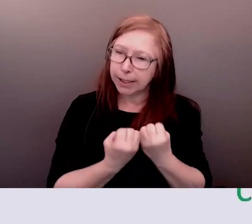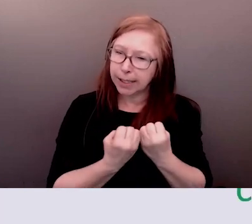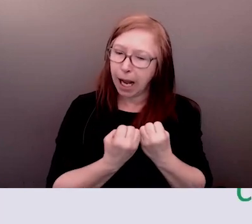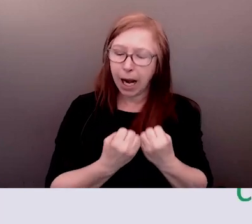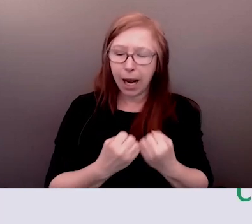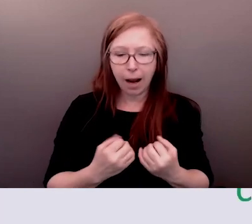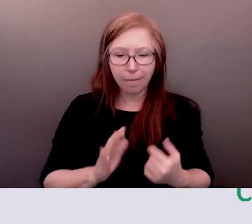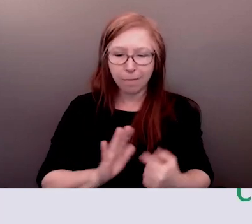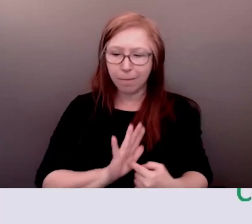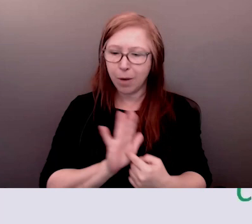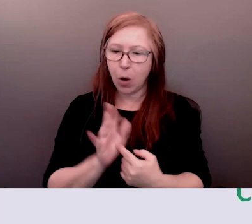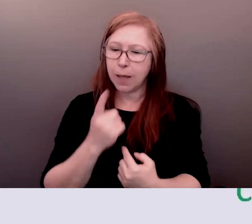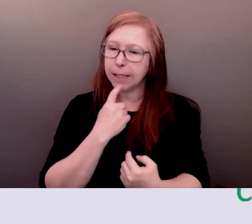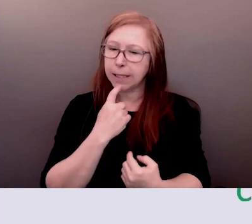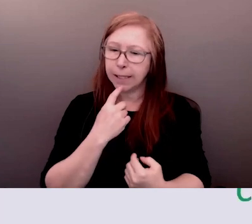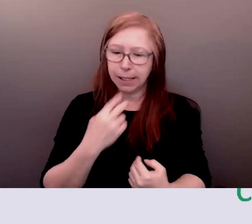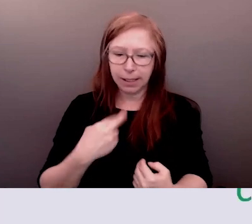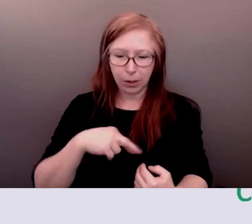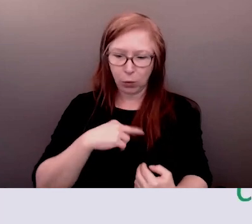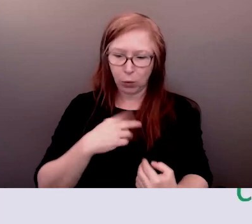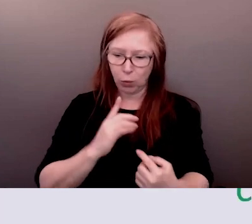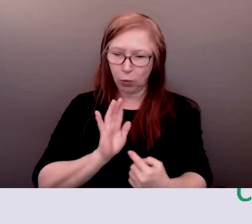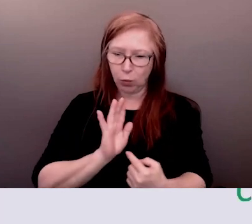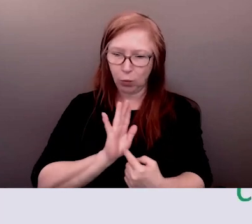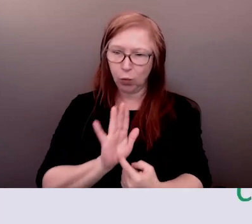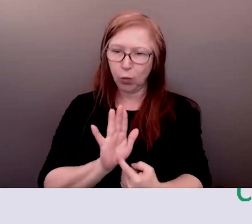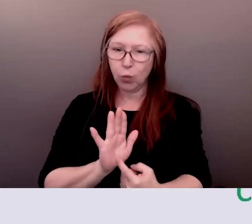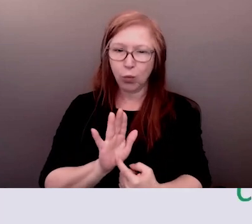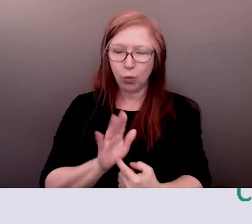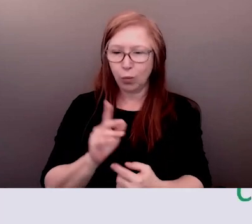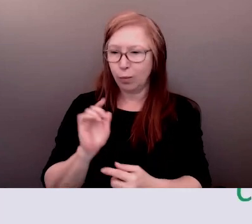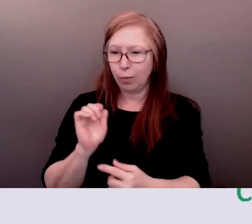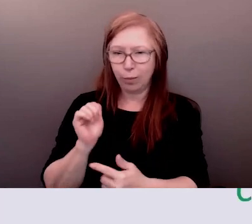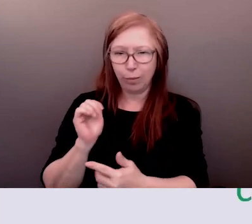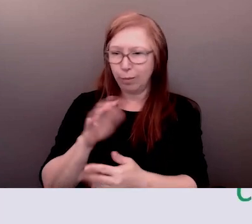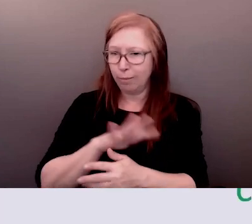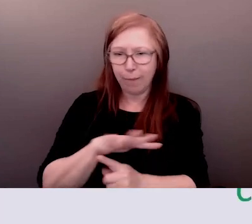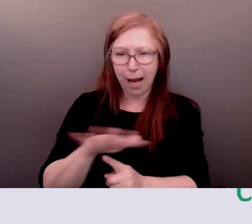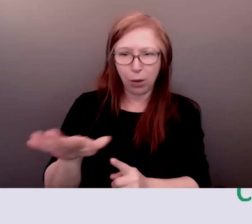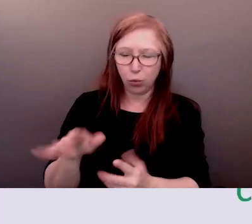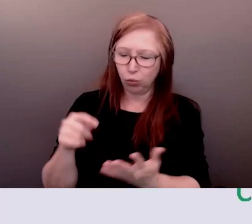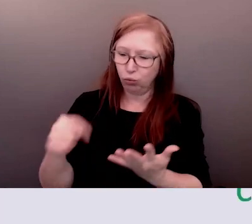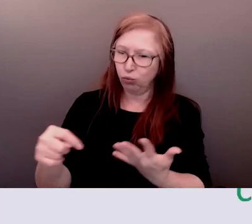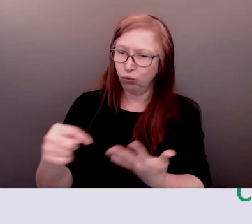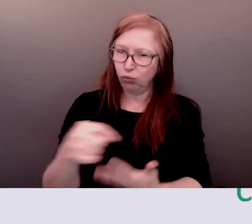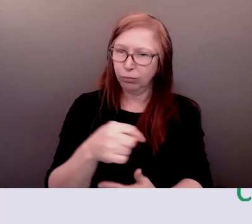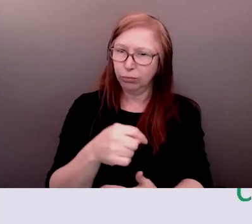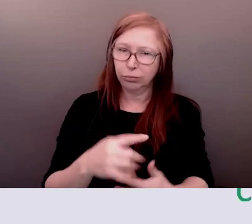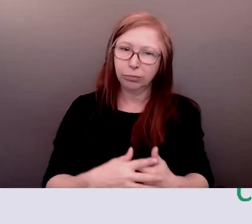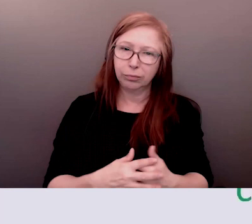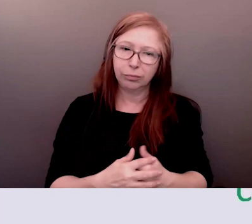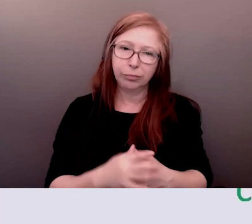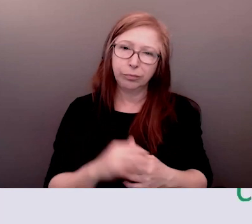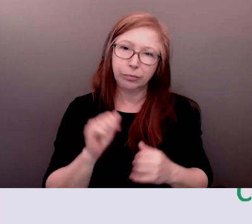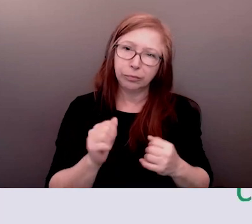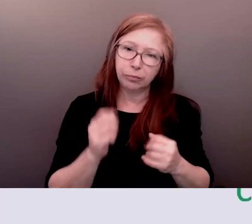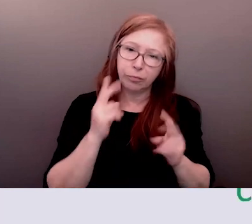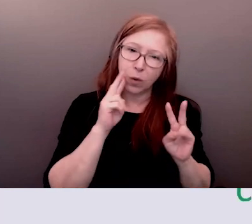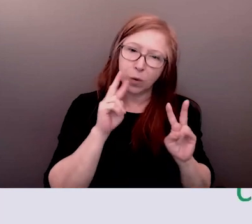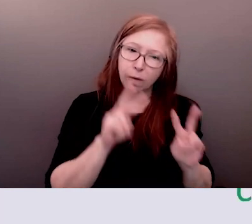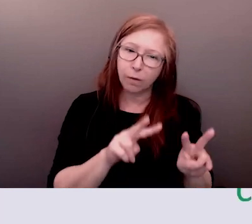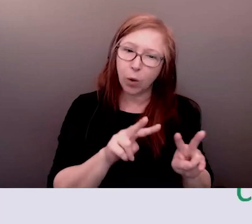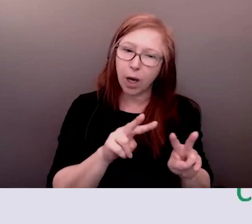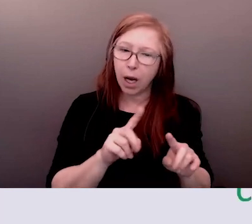il me semble que vous ayez bien appris à agir comme si vous étiez au-dessus de la médaille afin de réussir au